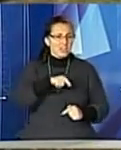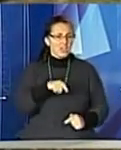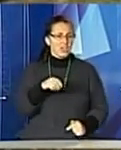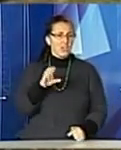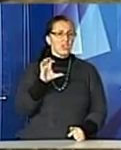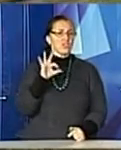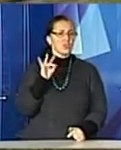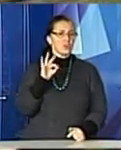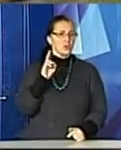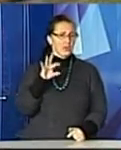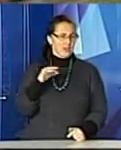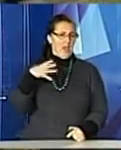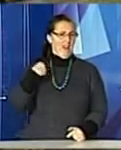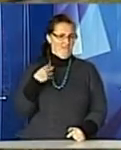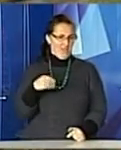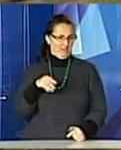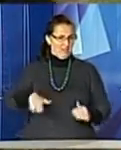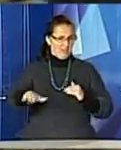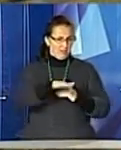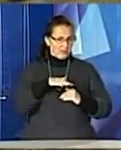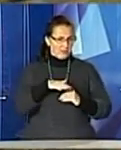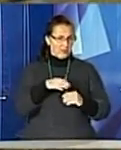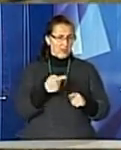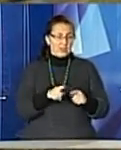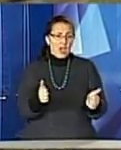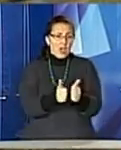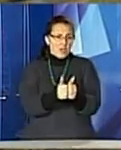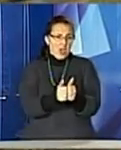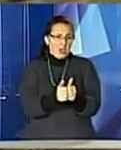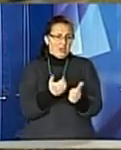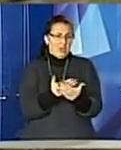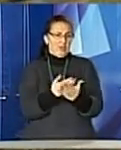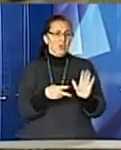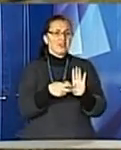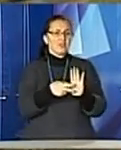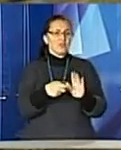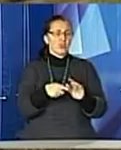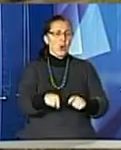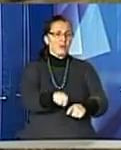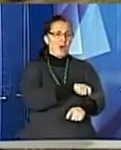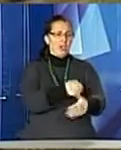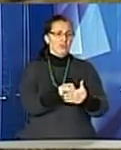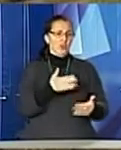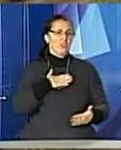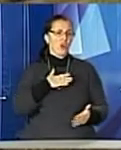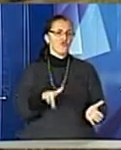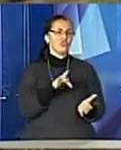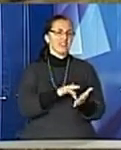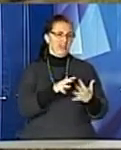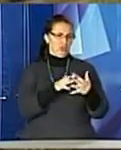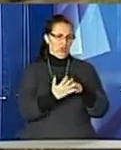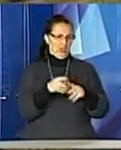-ї львівської сільської ради. ТЕЦ-2 знаходиться менш ніж 700 метрів до нашого центру села, де видно